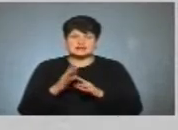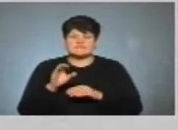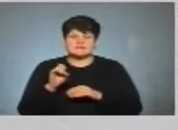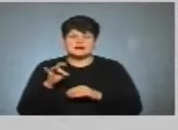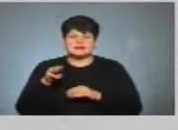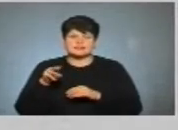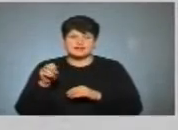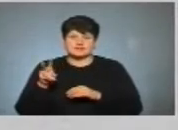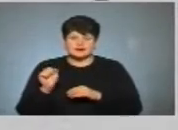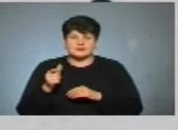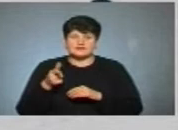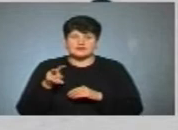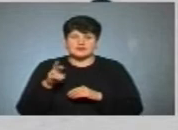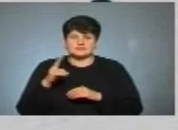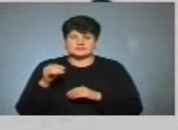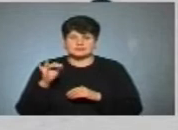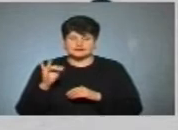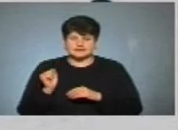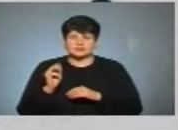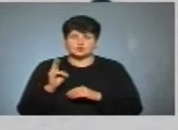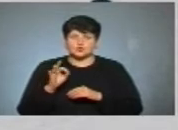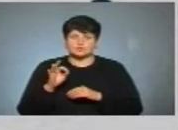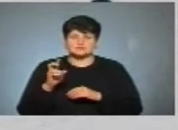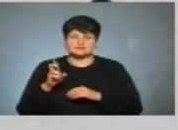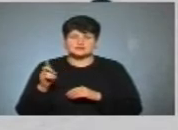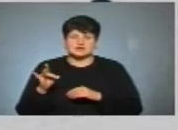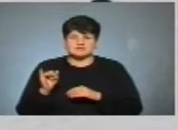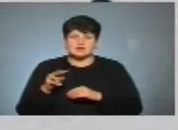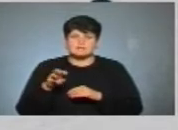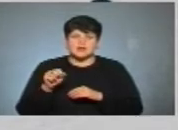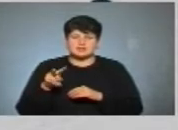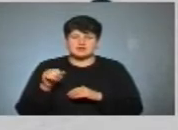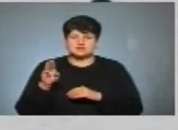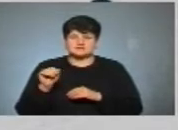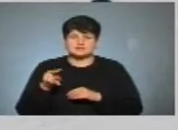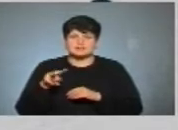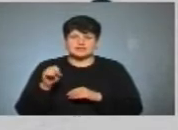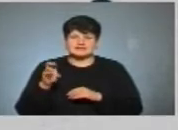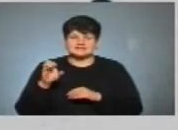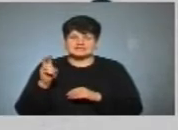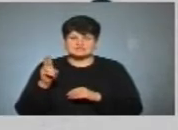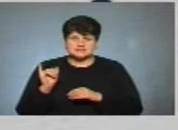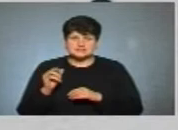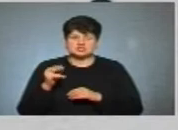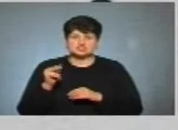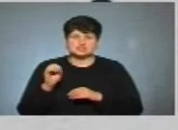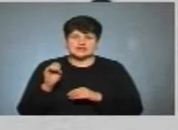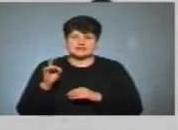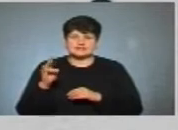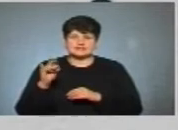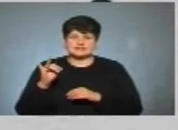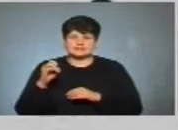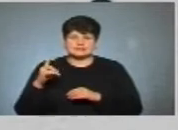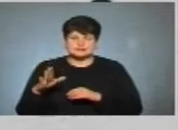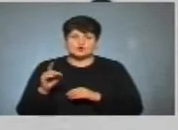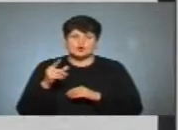Глядки, Іванківці, Кобзарівка, Курівці, Малашівці, Плесківці, Чернихів, Городищі і Носівці.